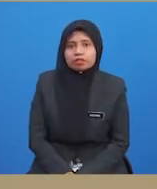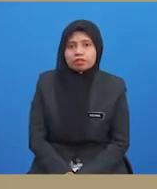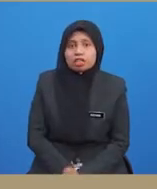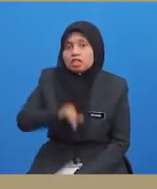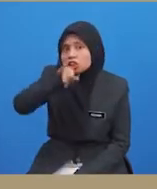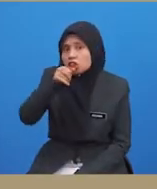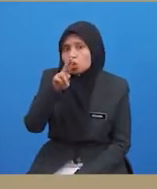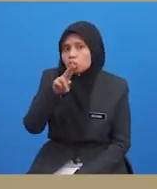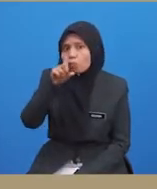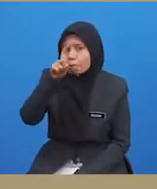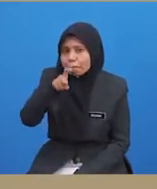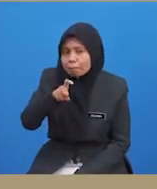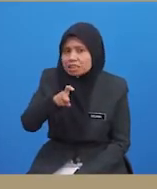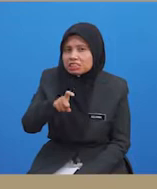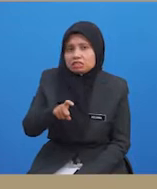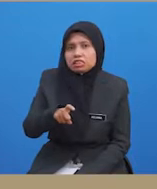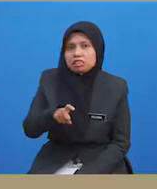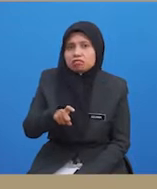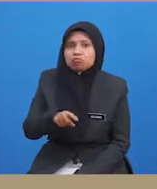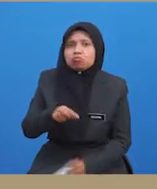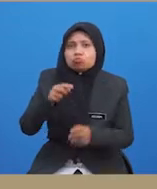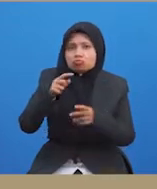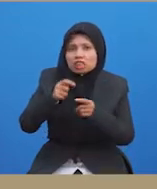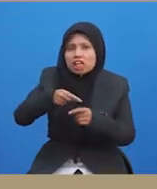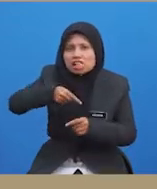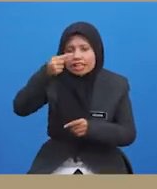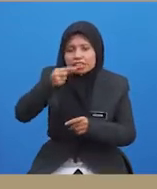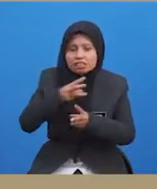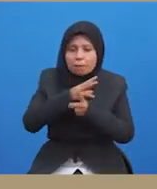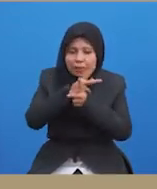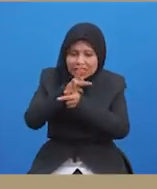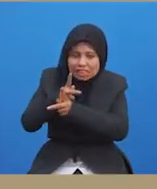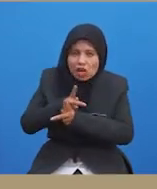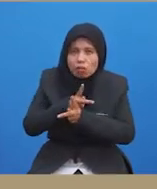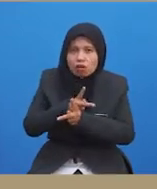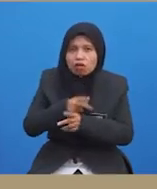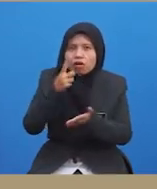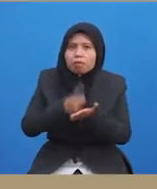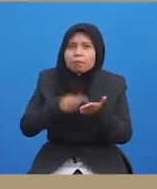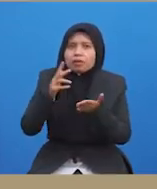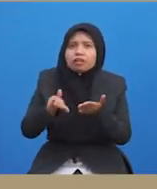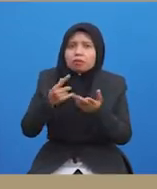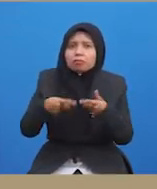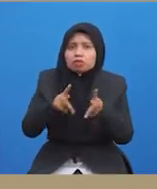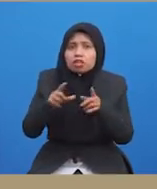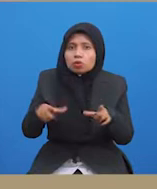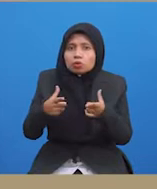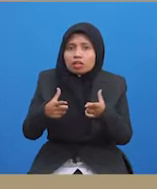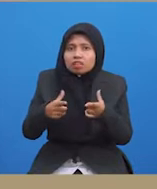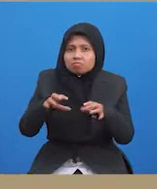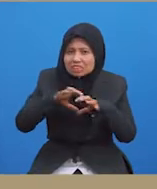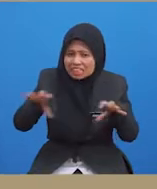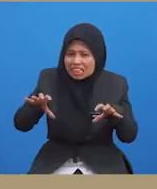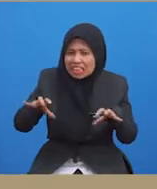Jurulatih perlu memainkan peranan agar keganasan dapat dikawal. Apa yang perlu dilakukan adalah